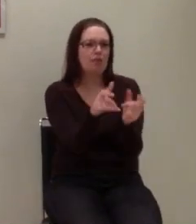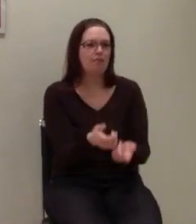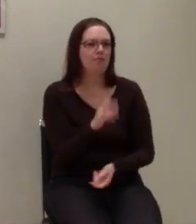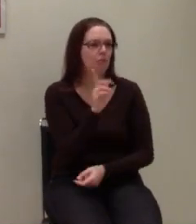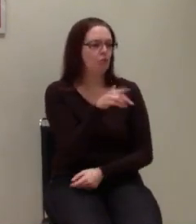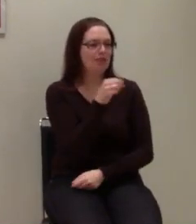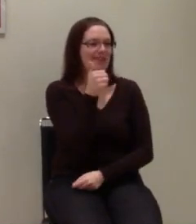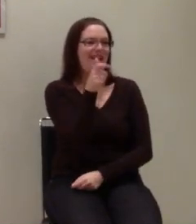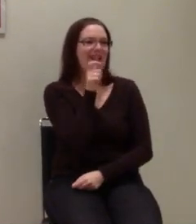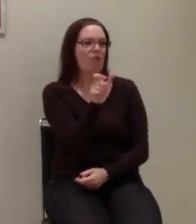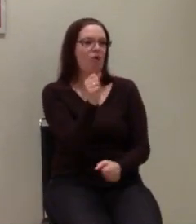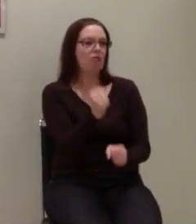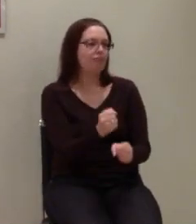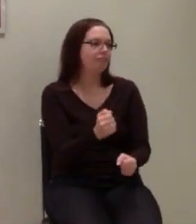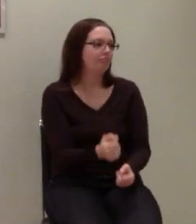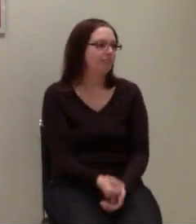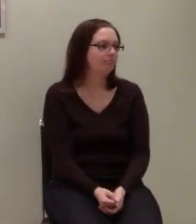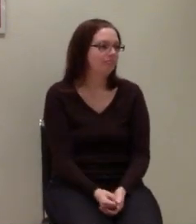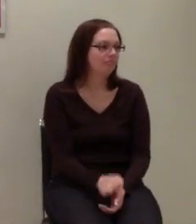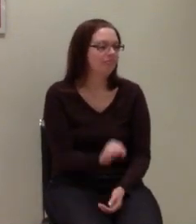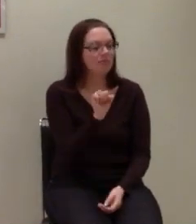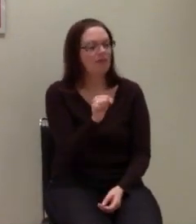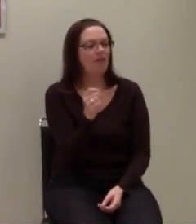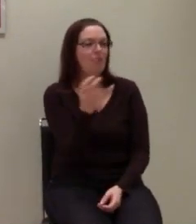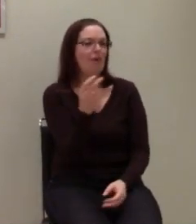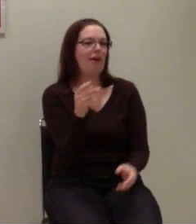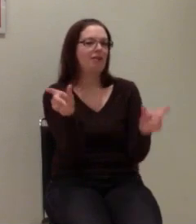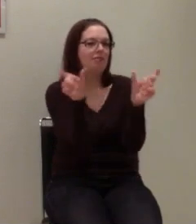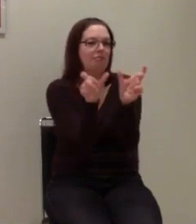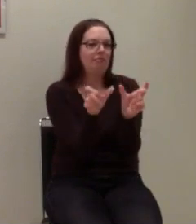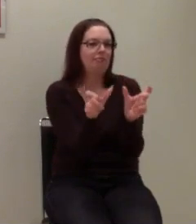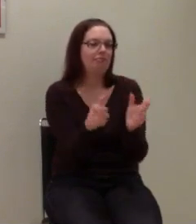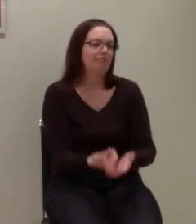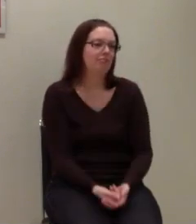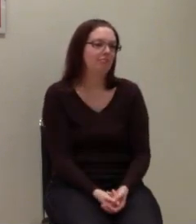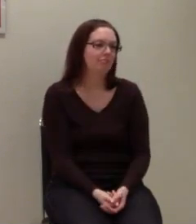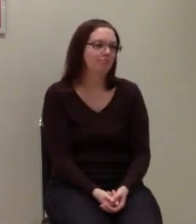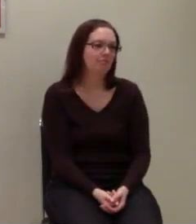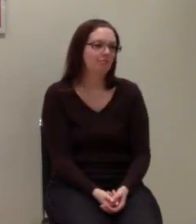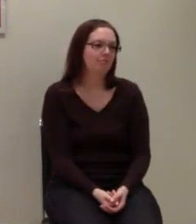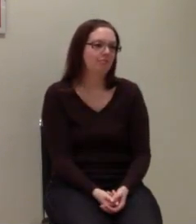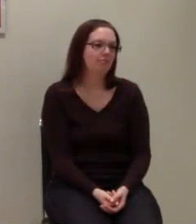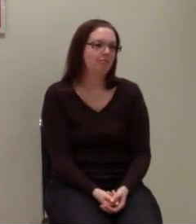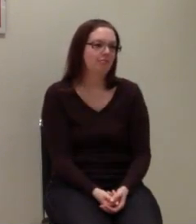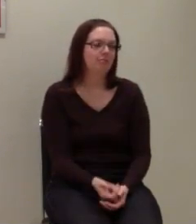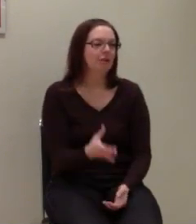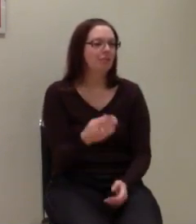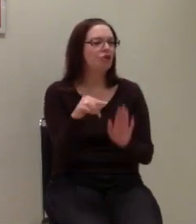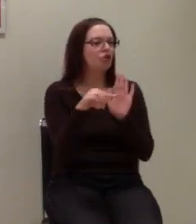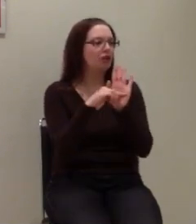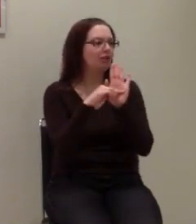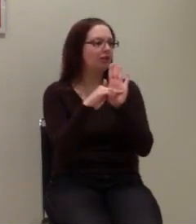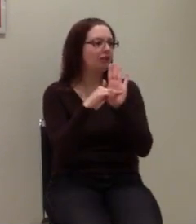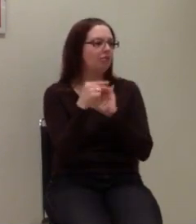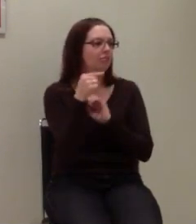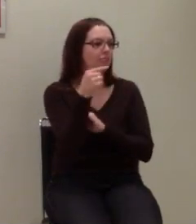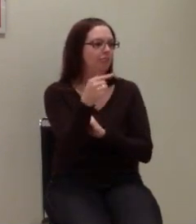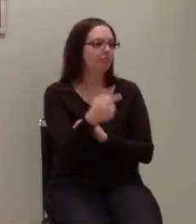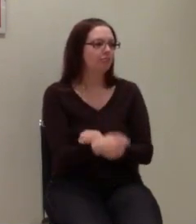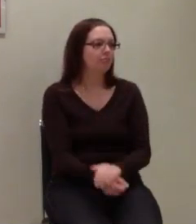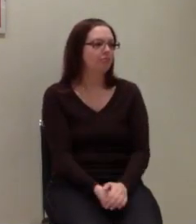Begriff als Name zu nehmen. Wir können ja auch zwei Begriffe nehmen, dass wir es mit Bindestrich verbinden oder wie auch immer.